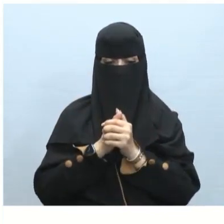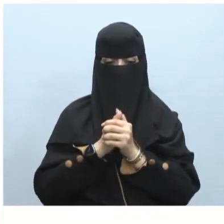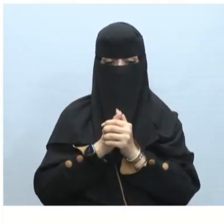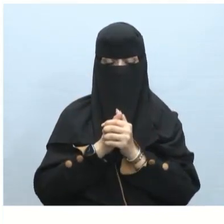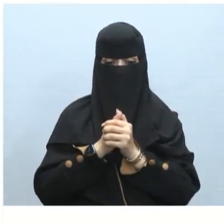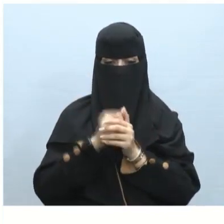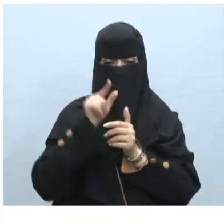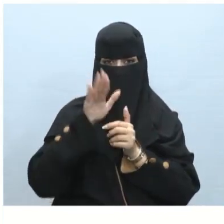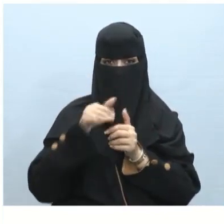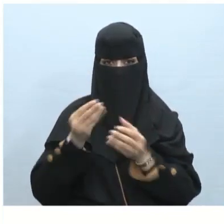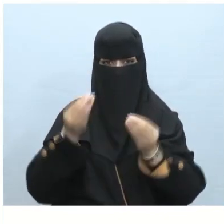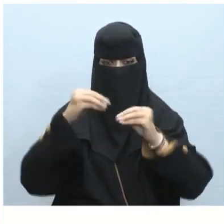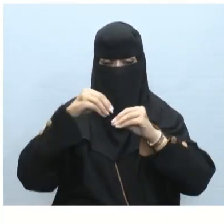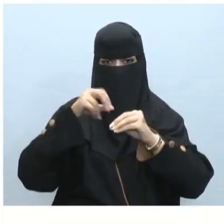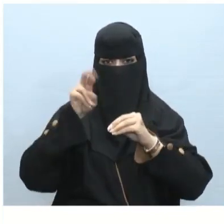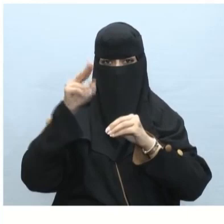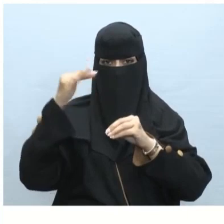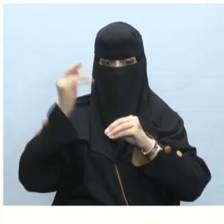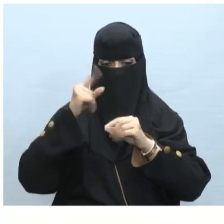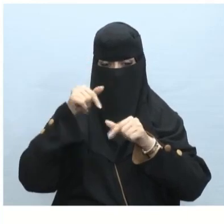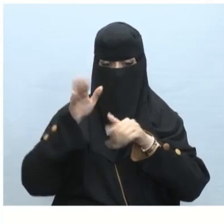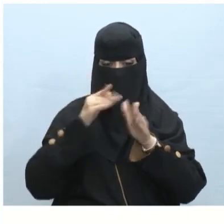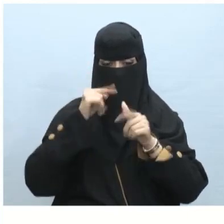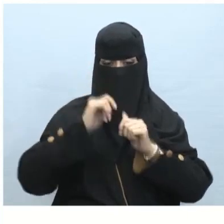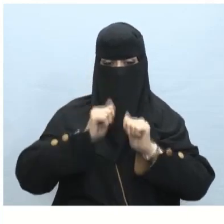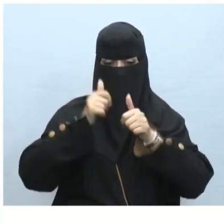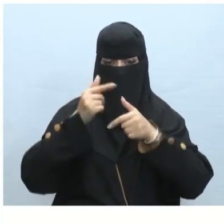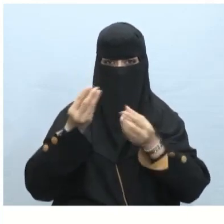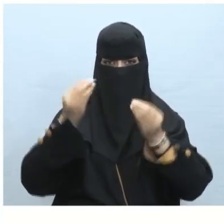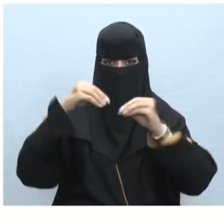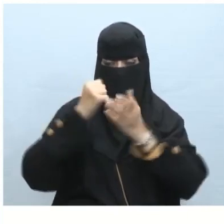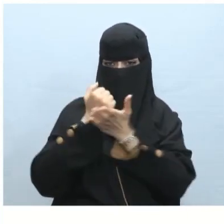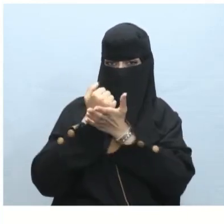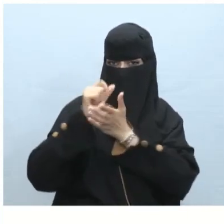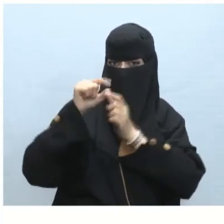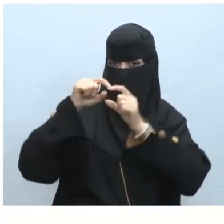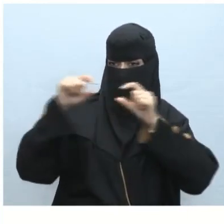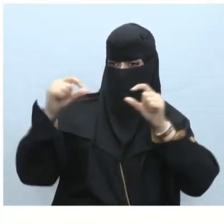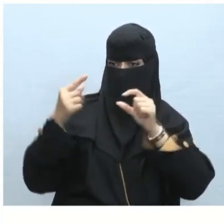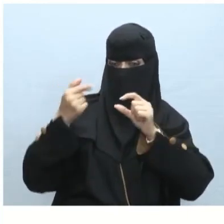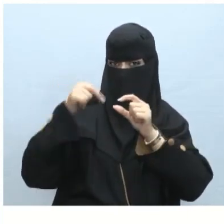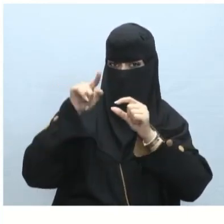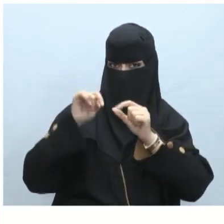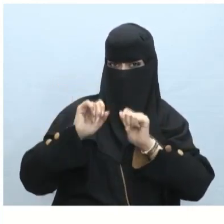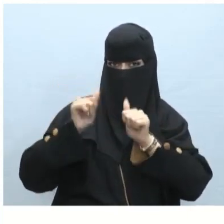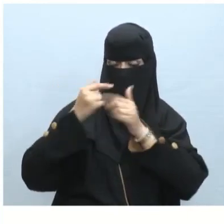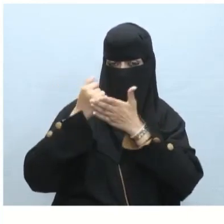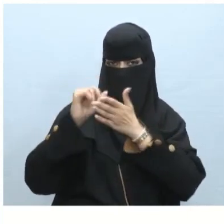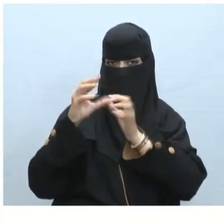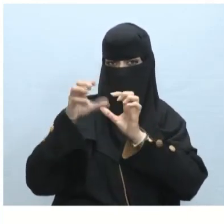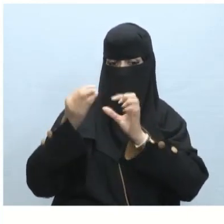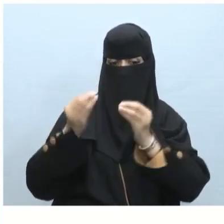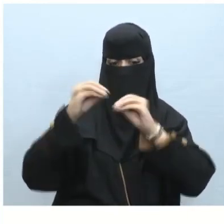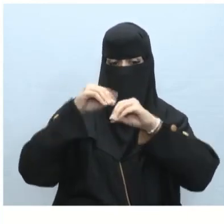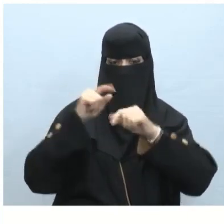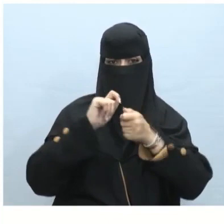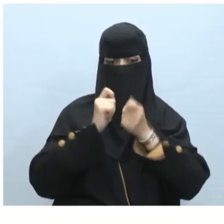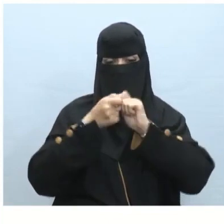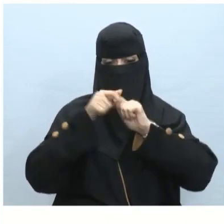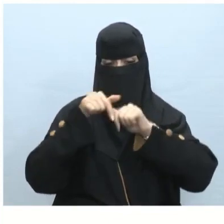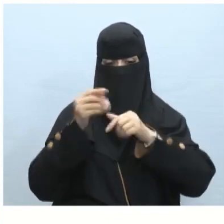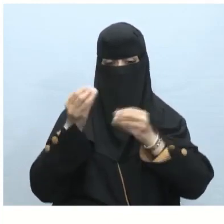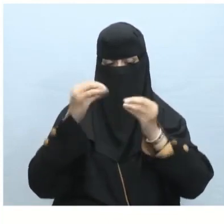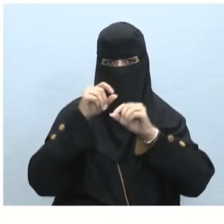أيضا لتحرير رسم SmartArt تستطيع حذف شكل من الأشكال الموجودة في SmartArt أو تغيير